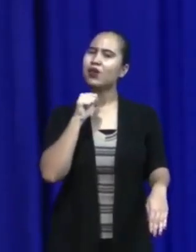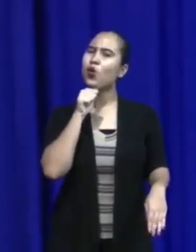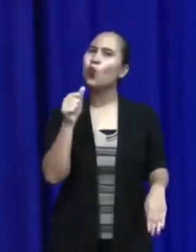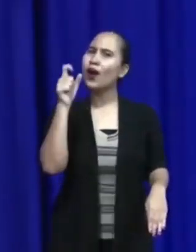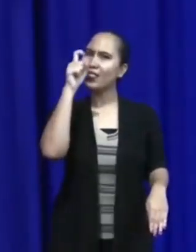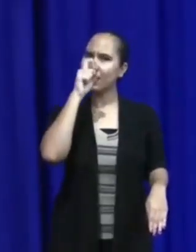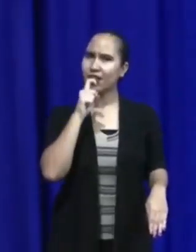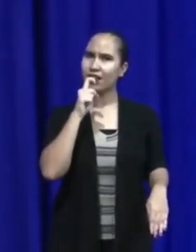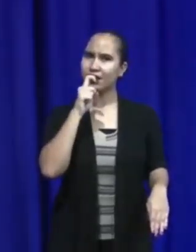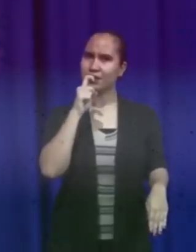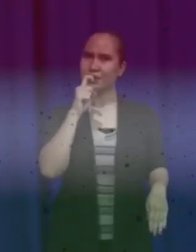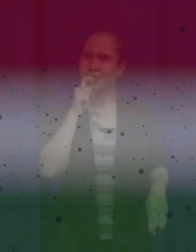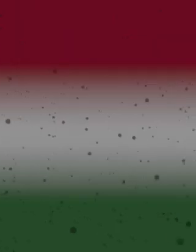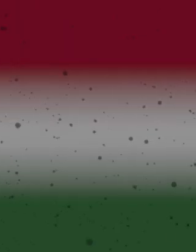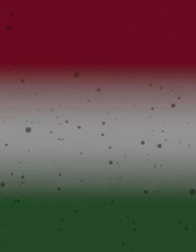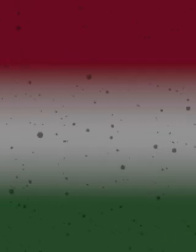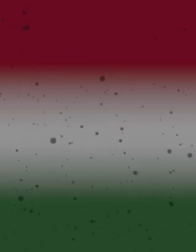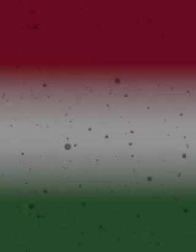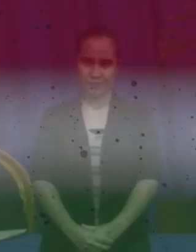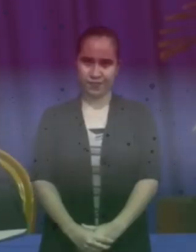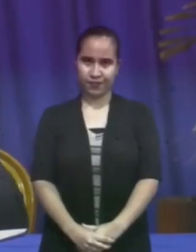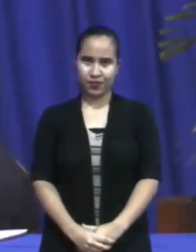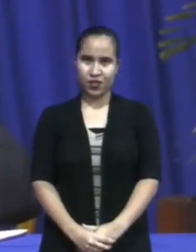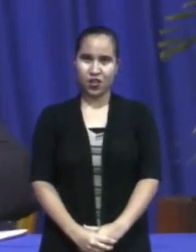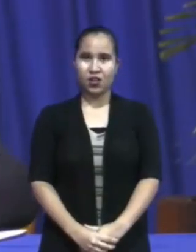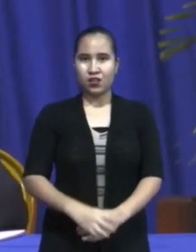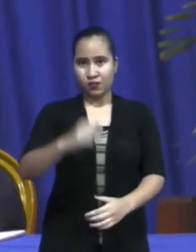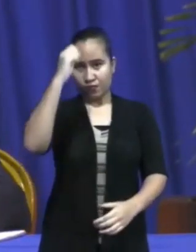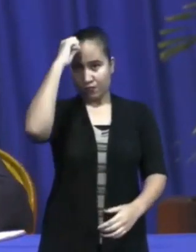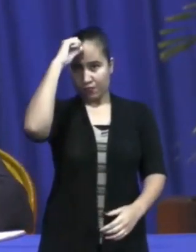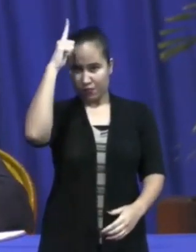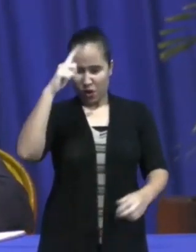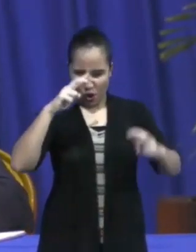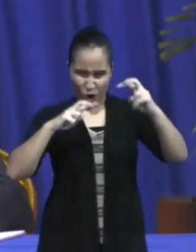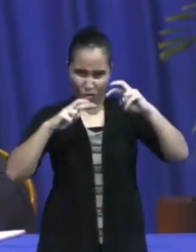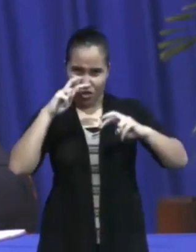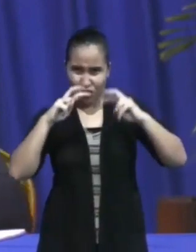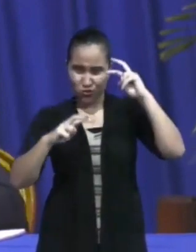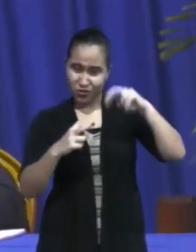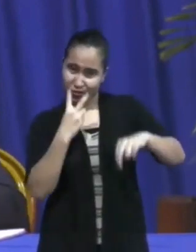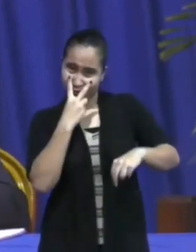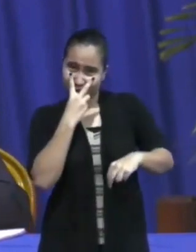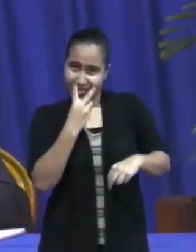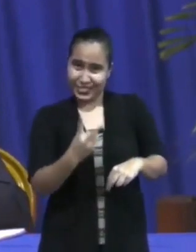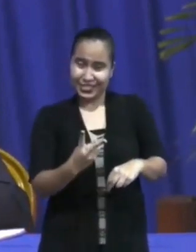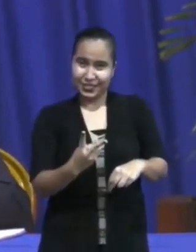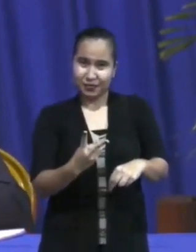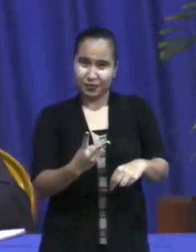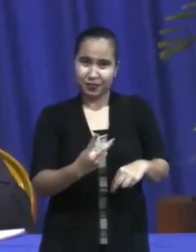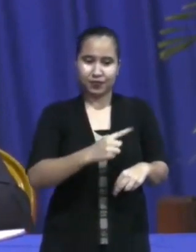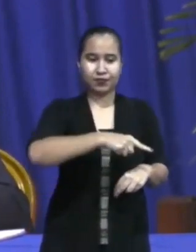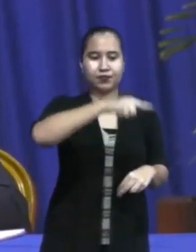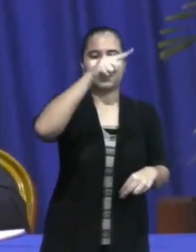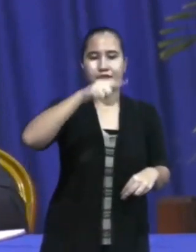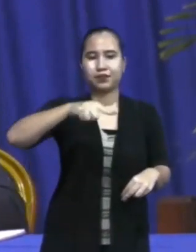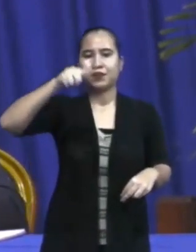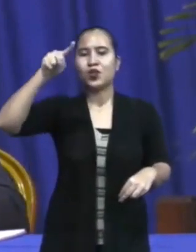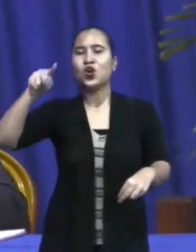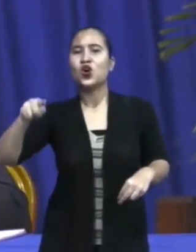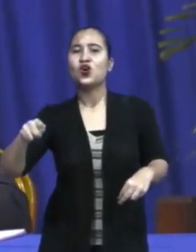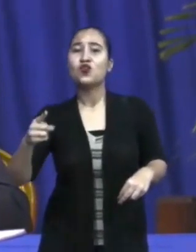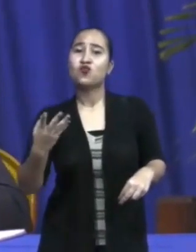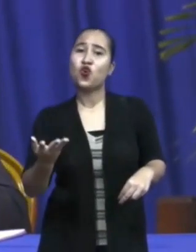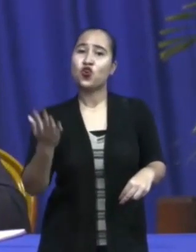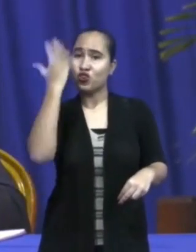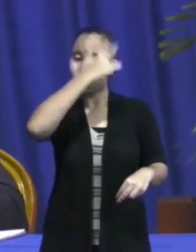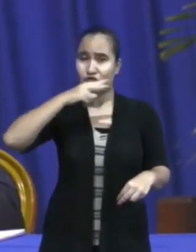het zo erg wordt? Uit wetenschappelijk onderzoek is gebleken dat de curve die we hebben gemaakt voor Suriname